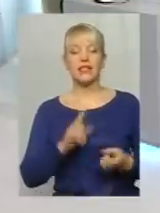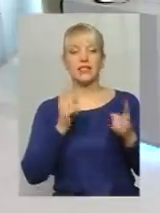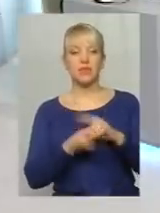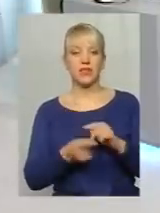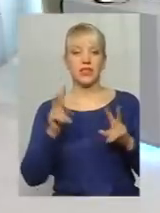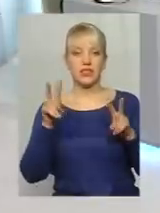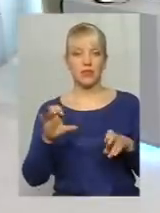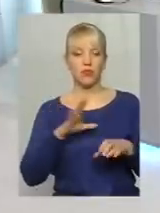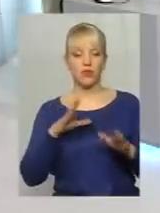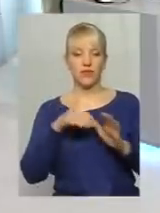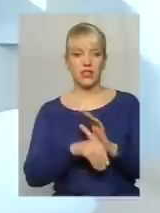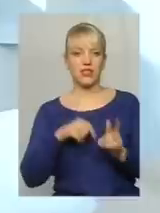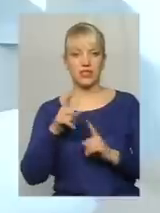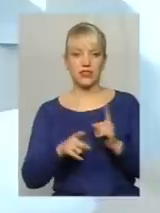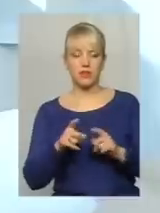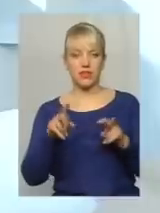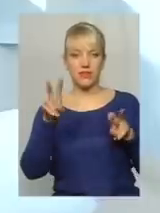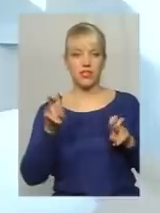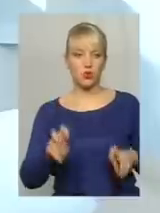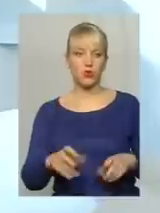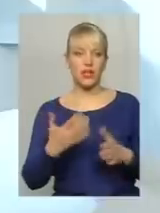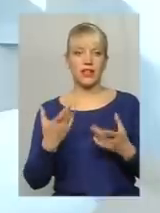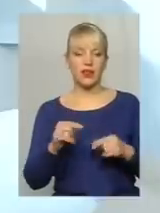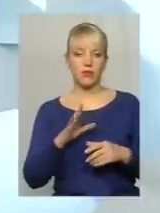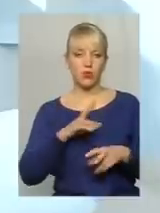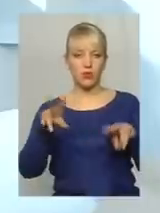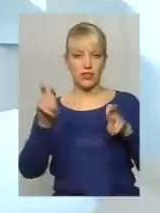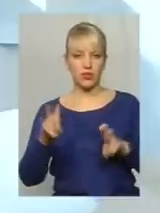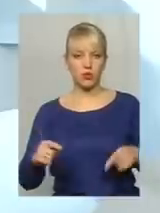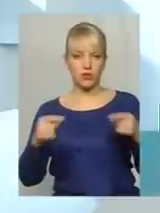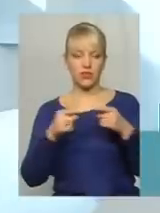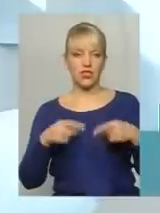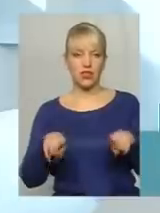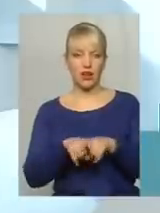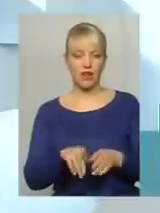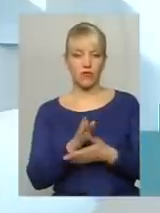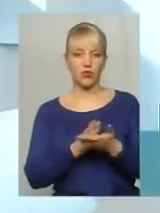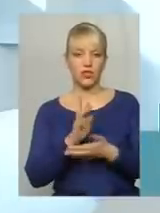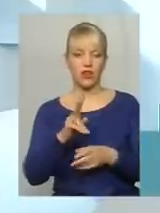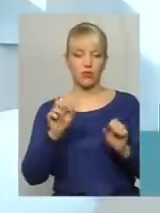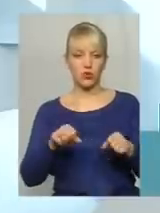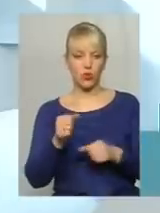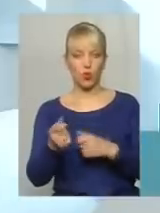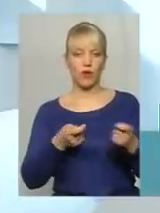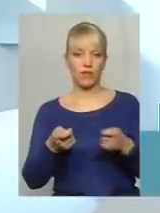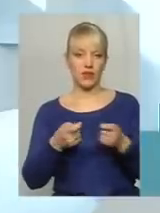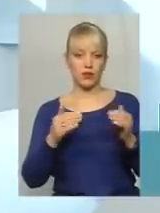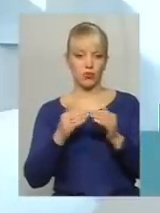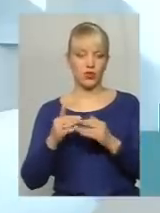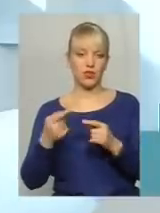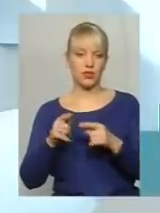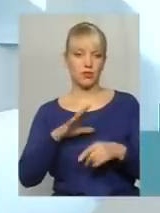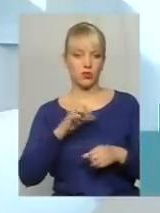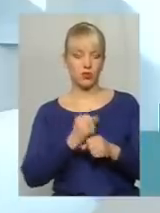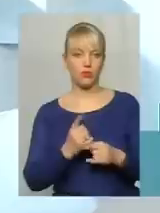були внесені зміни в статути, де в статутах була визначена така функція, як можливість управління будинками. Це було зроблено